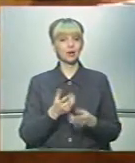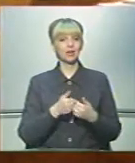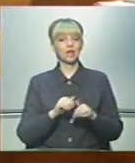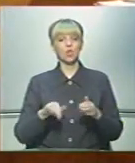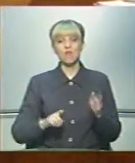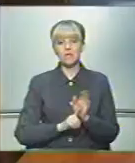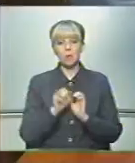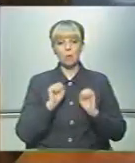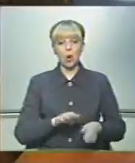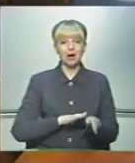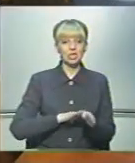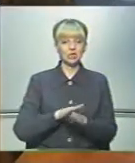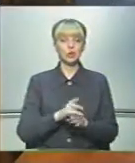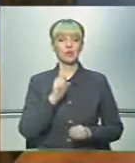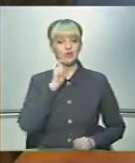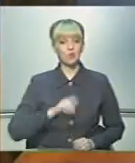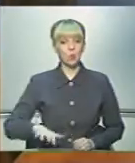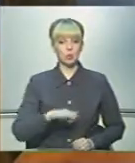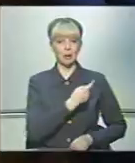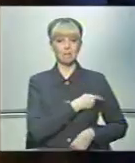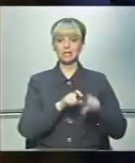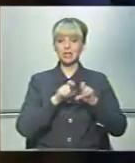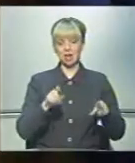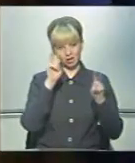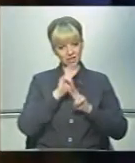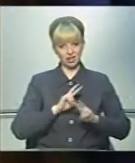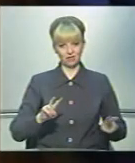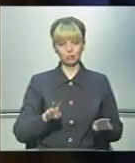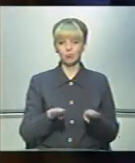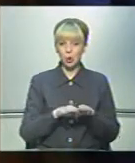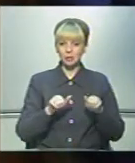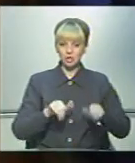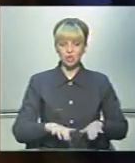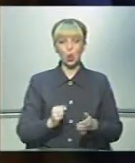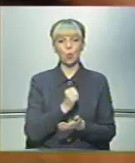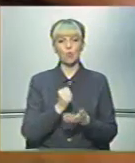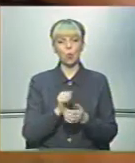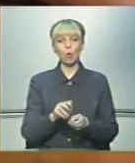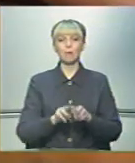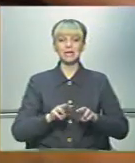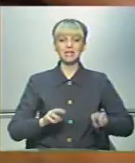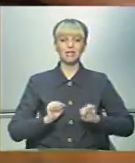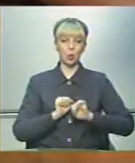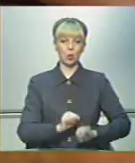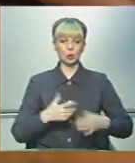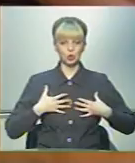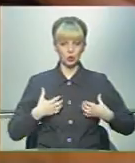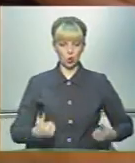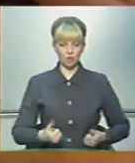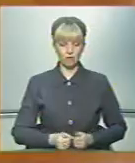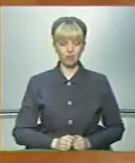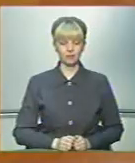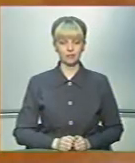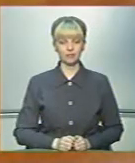такі нововведення зможуть реалізовуватися в українських медзакладах, невідомо, адже подібні рішення ухвалюють у Міністерстві охорони здоров'я. Марина